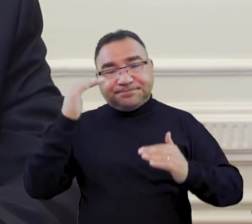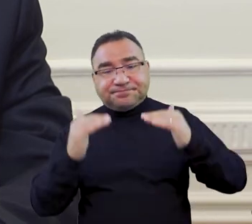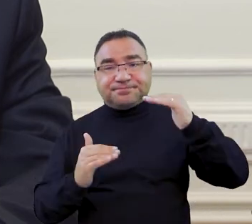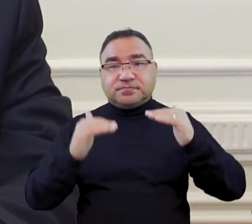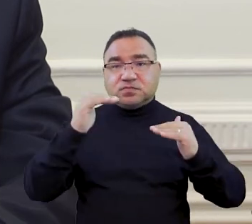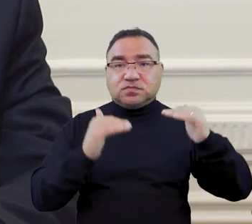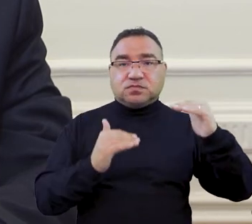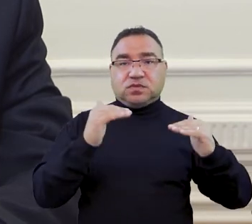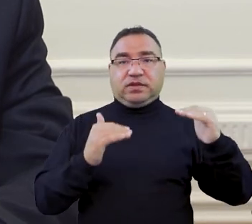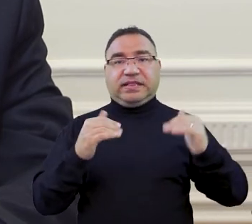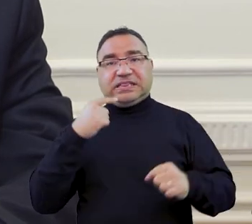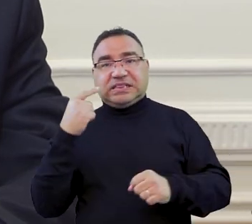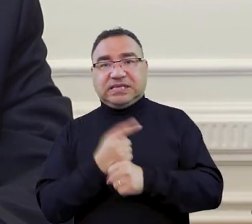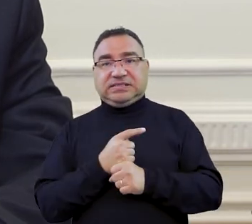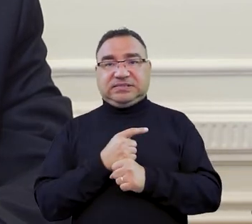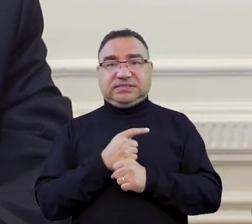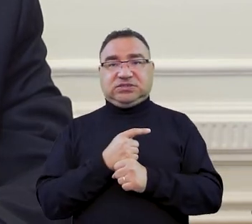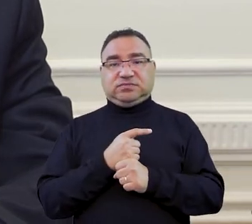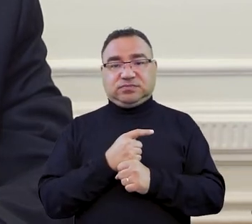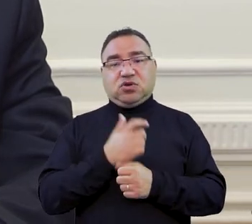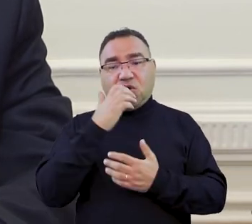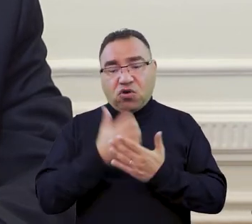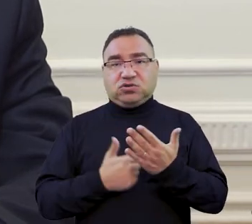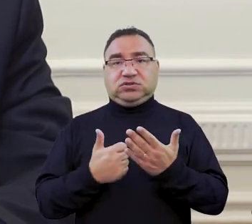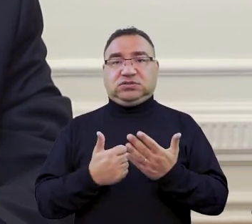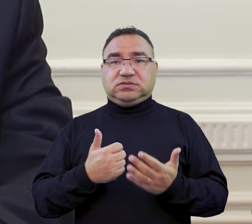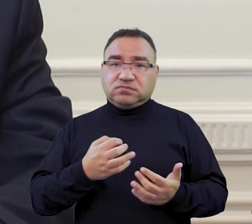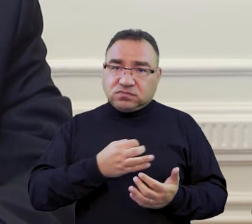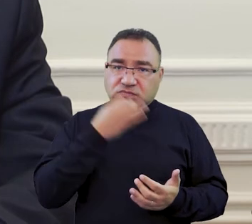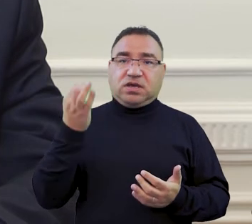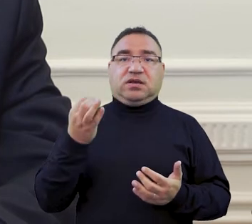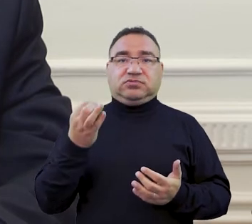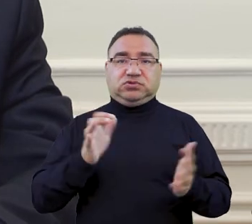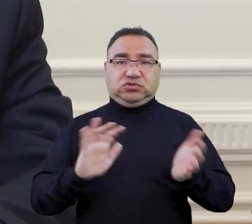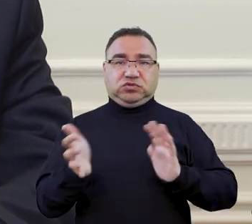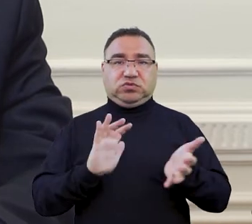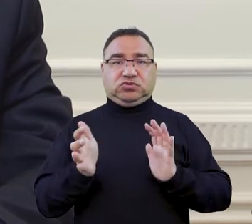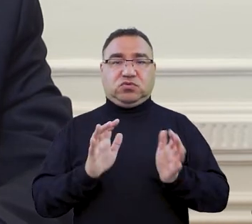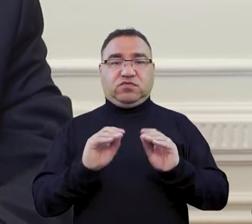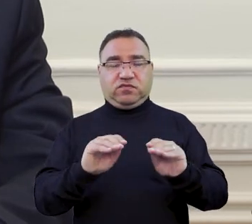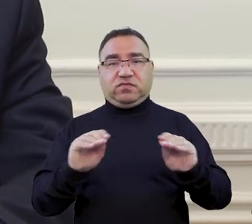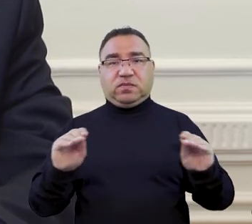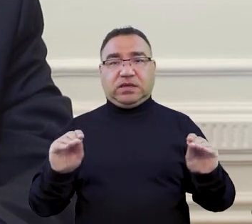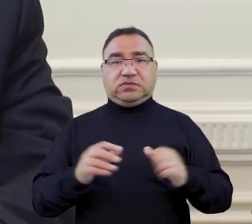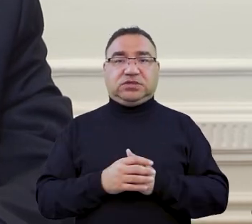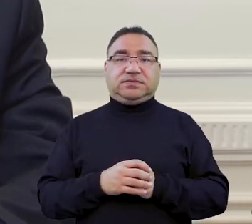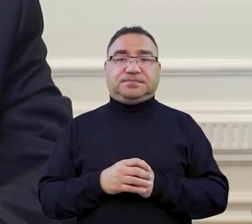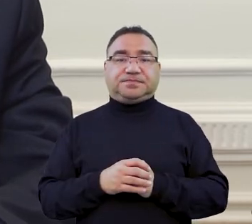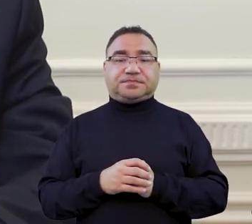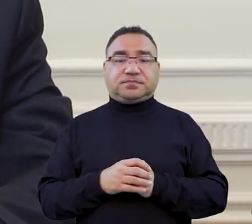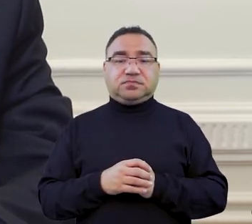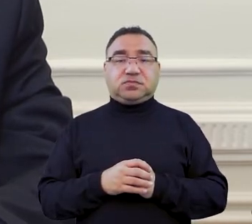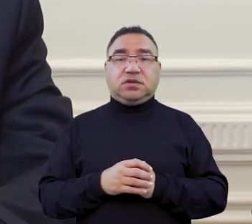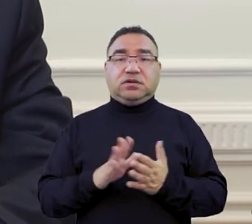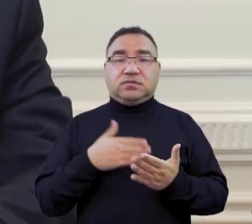i absolutnie korzystać z tych klasycznych, dotychczasowych form, a tam, gdzie